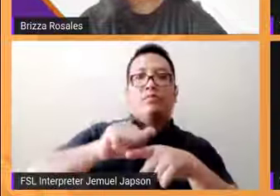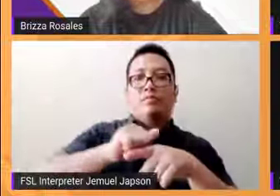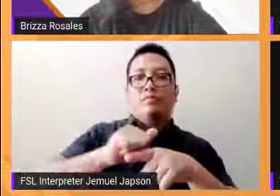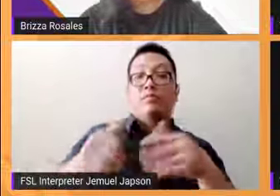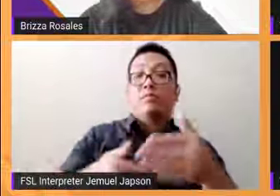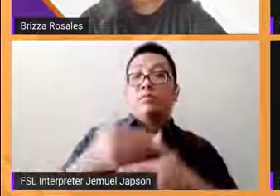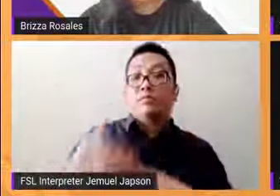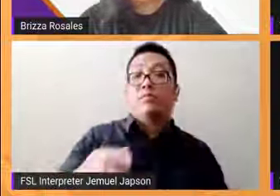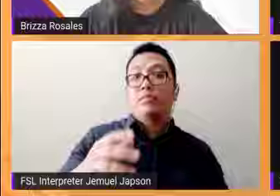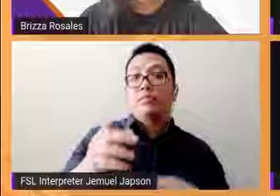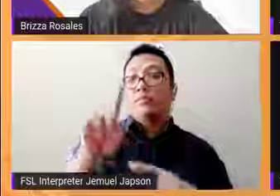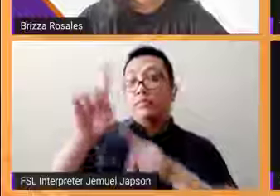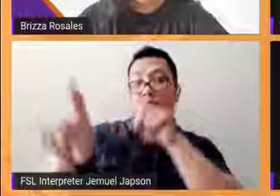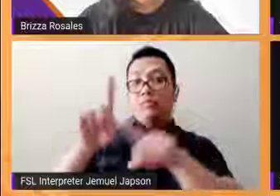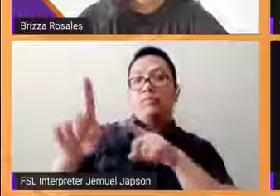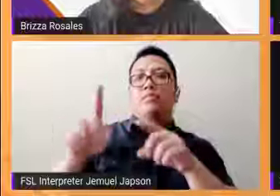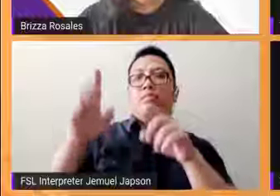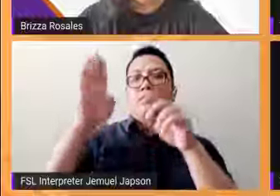benzo and doc mau